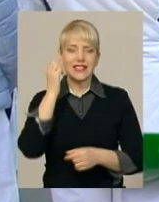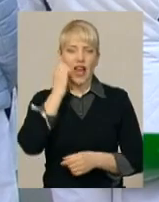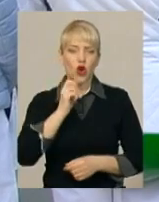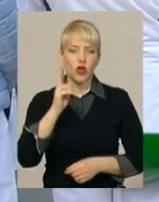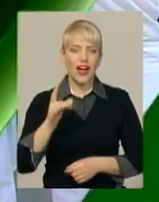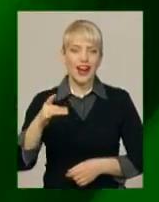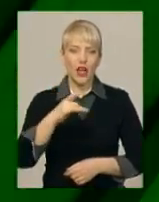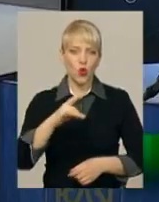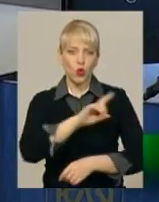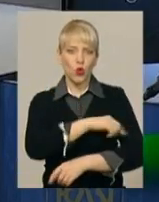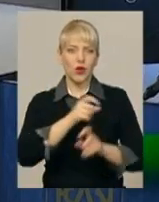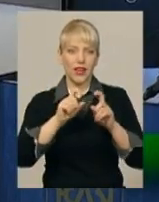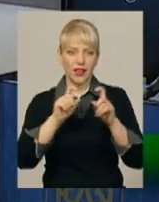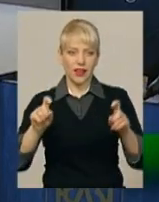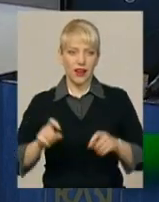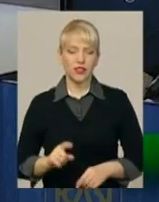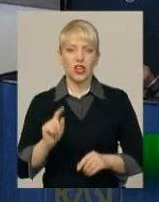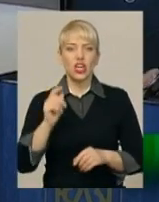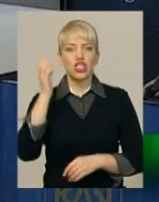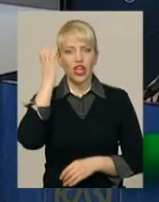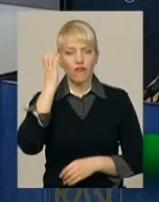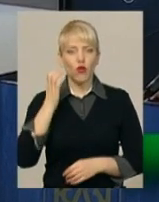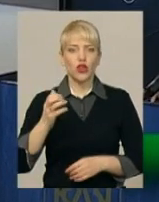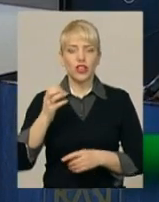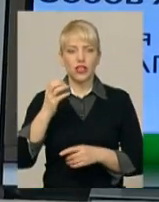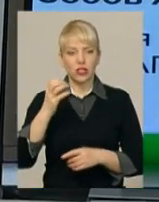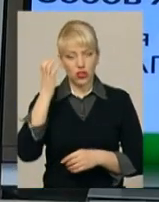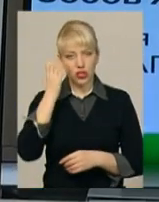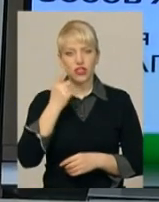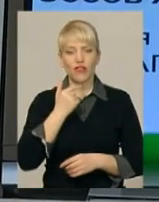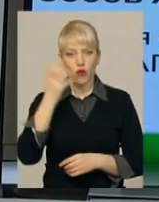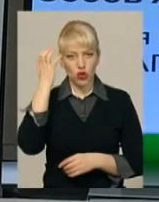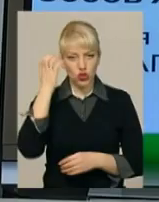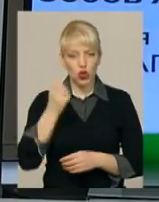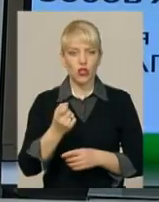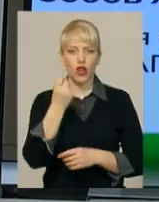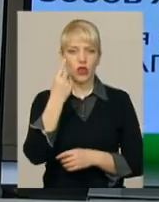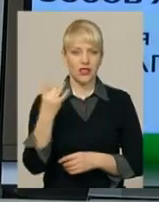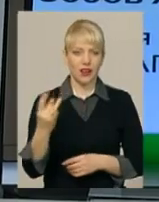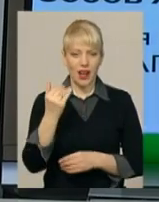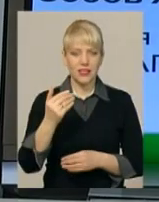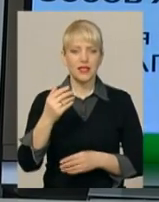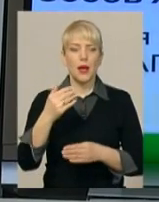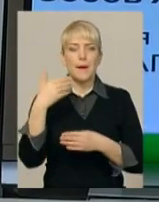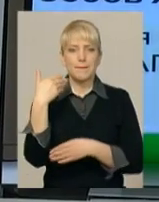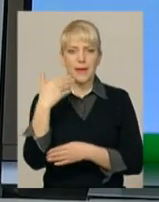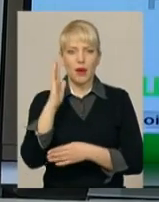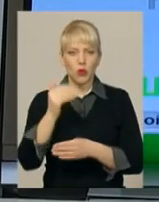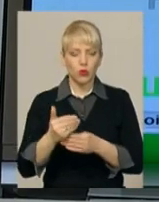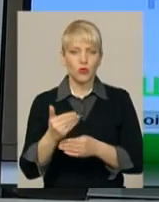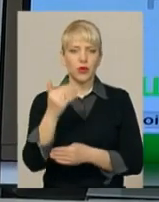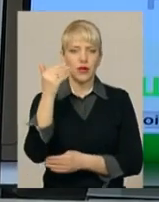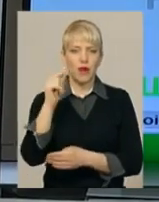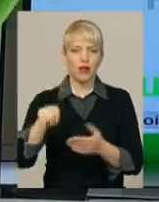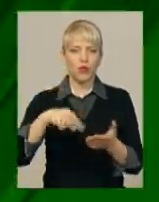райлікарні. Червоно-чорній поряд із державним 11 разів на рік право національно-визвольної боротьби підніматимуть у